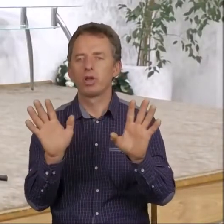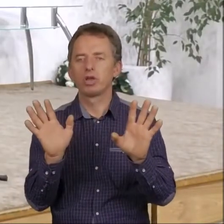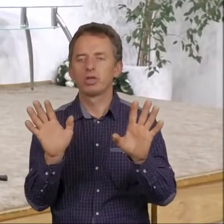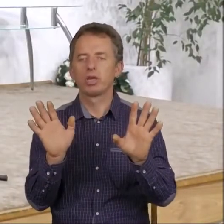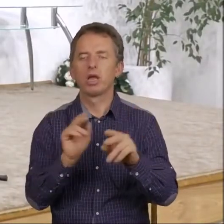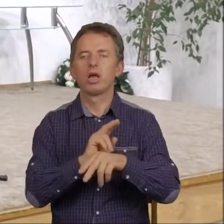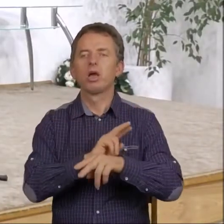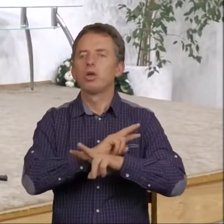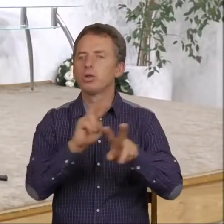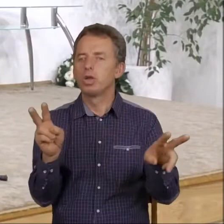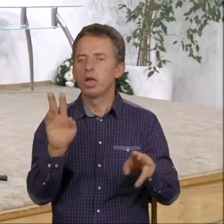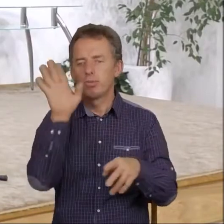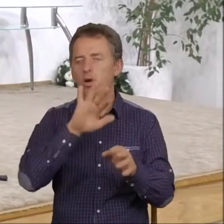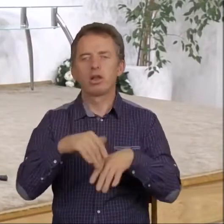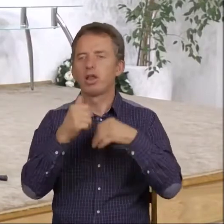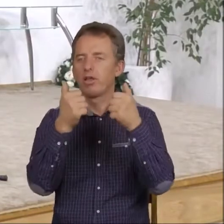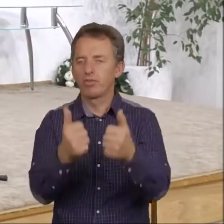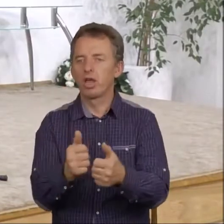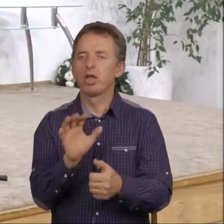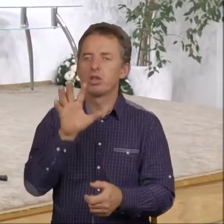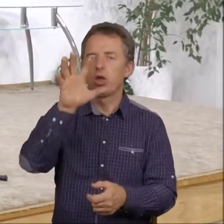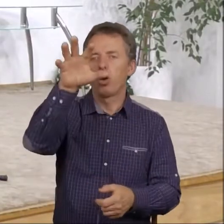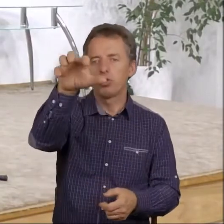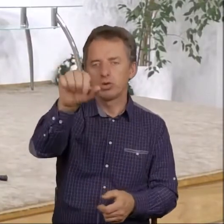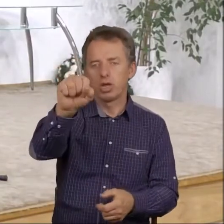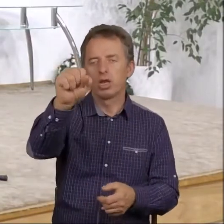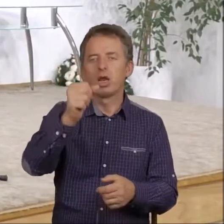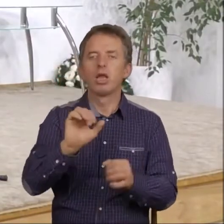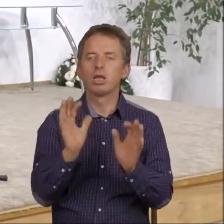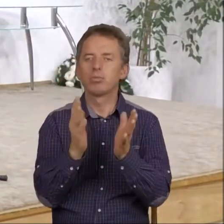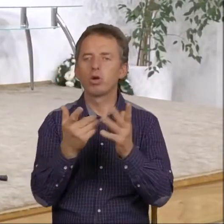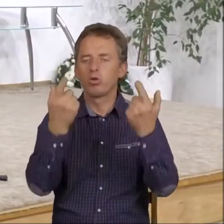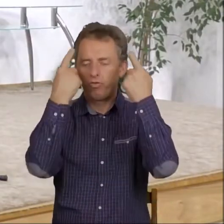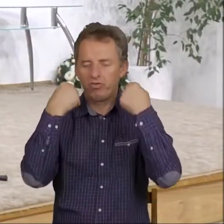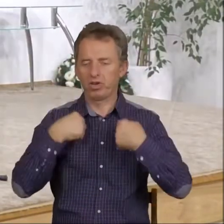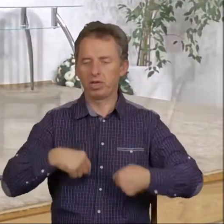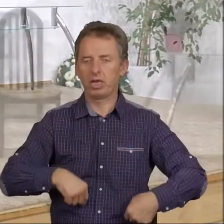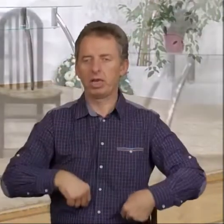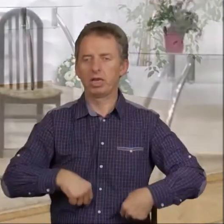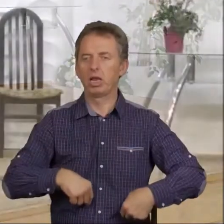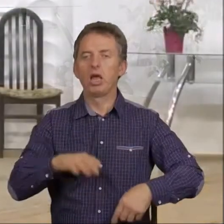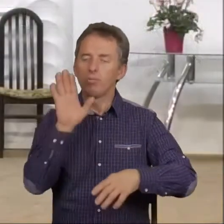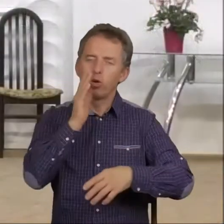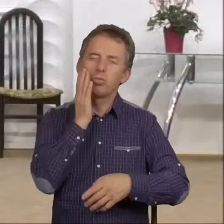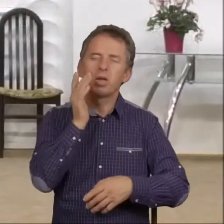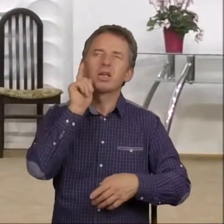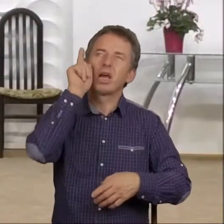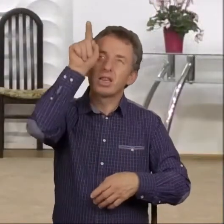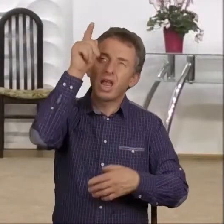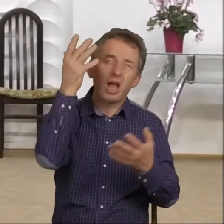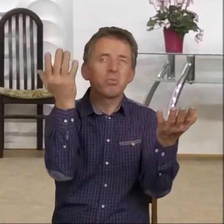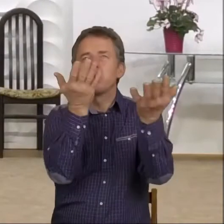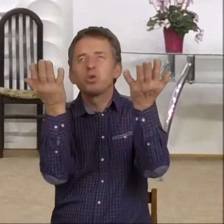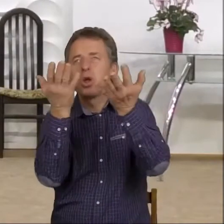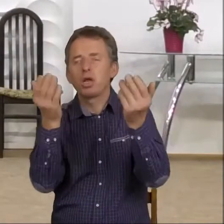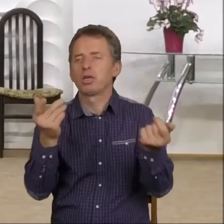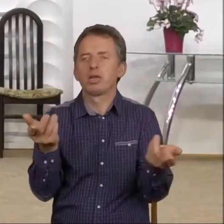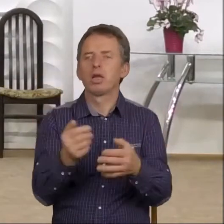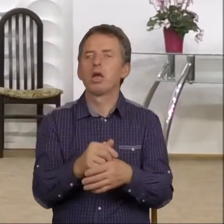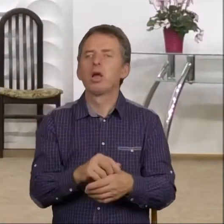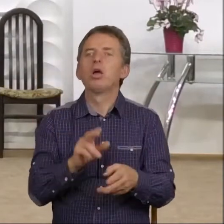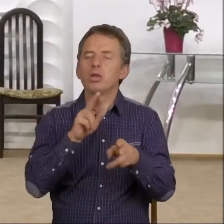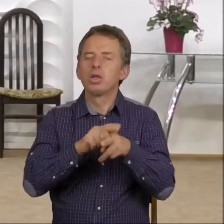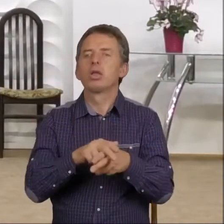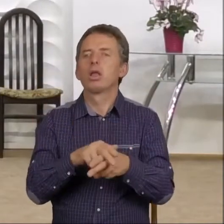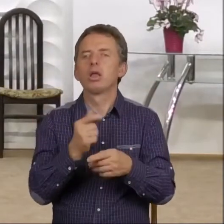Boga nie jest w stanie dosięgnąć w sposób fizyczny. Bóg mieszka tam gdzieś, prawda? To nikt z